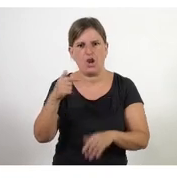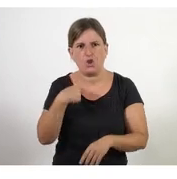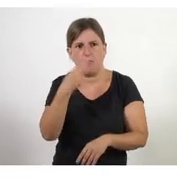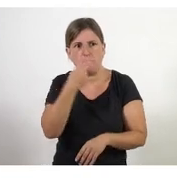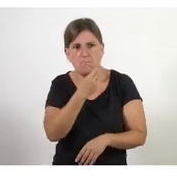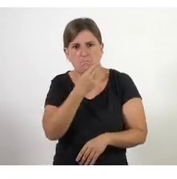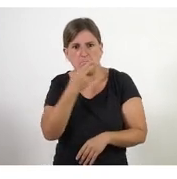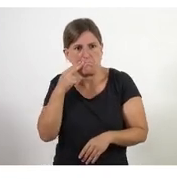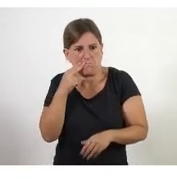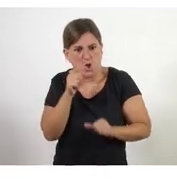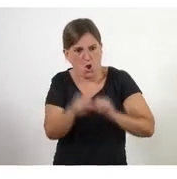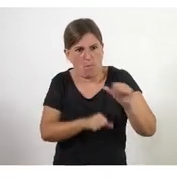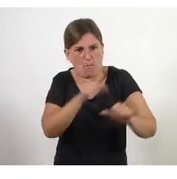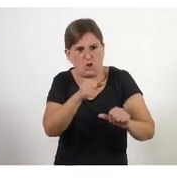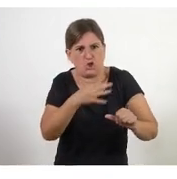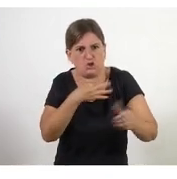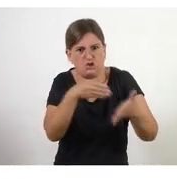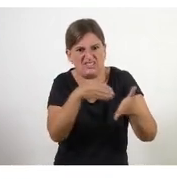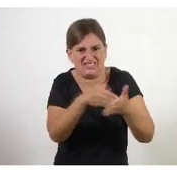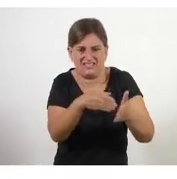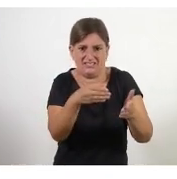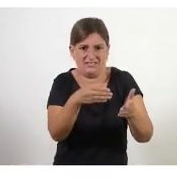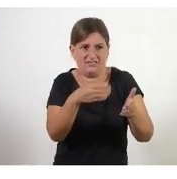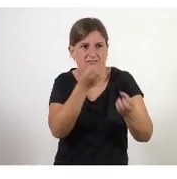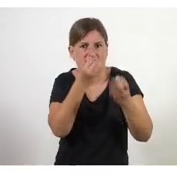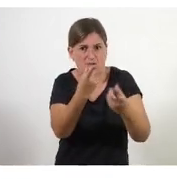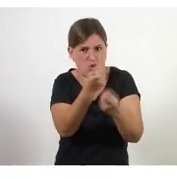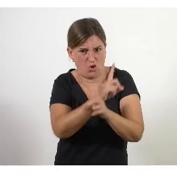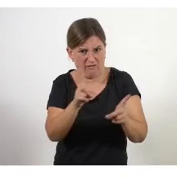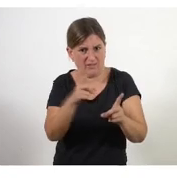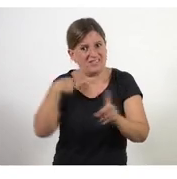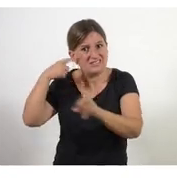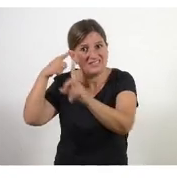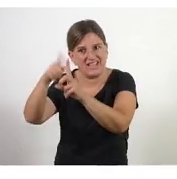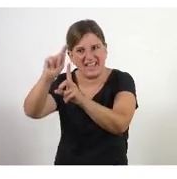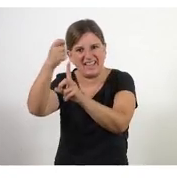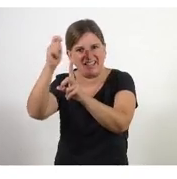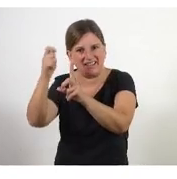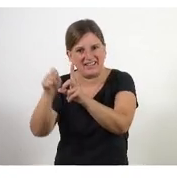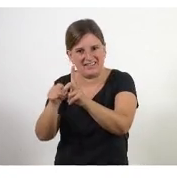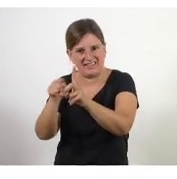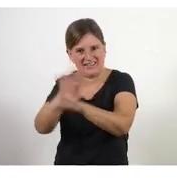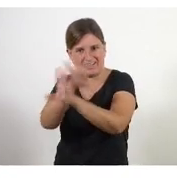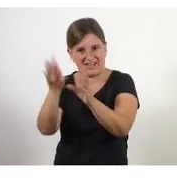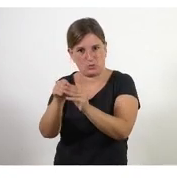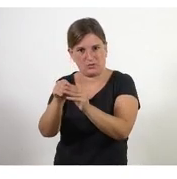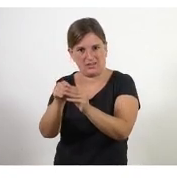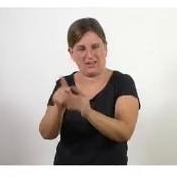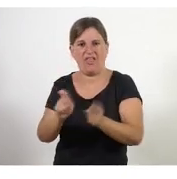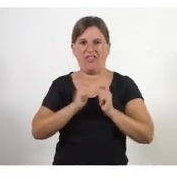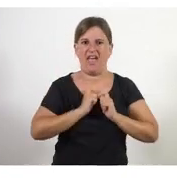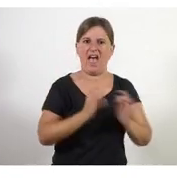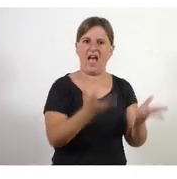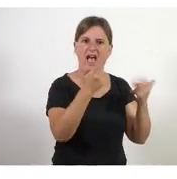agafats pel com aconseguir aquests resultats això és el que té l'agilitat l